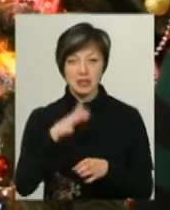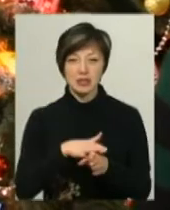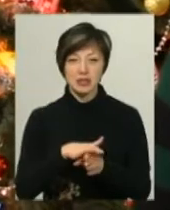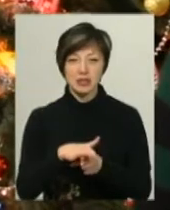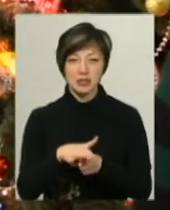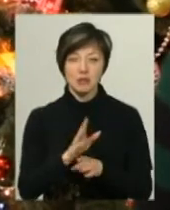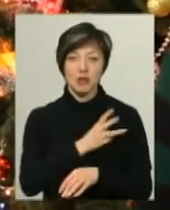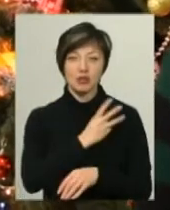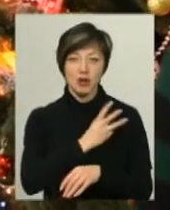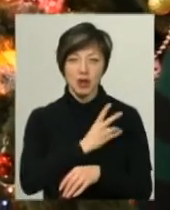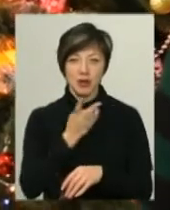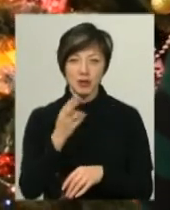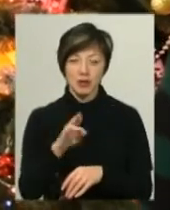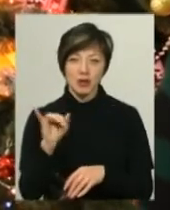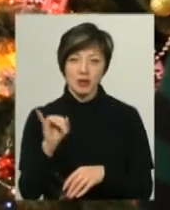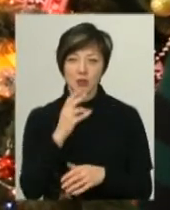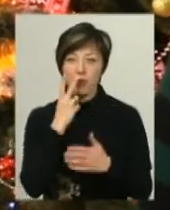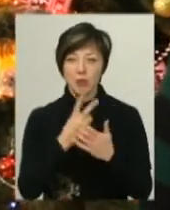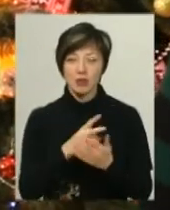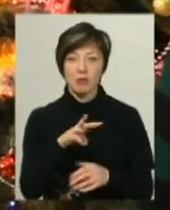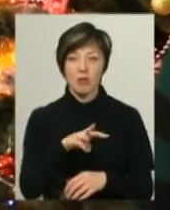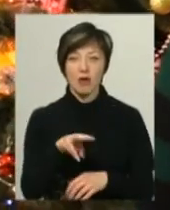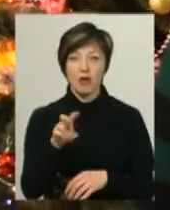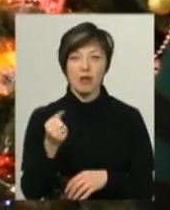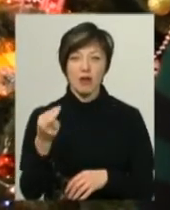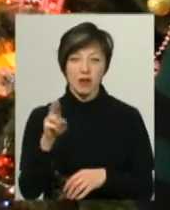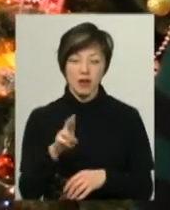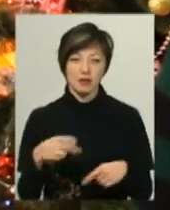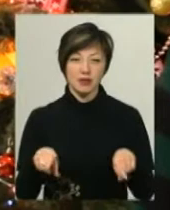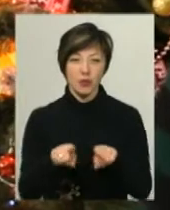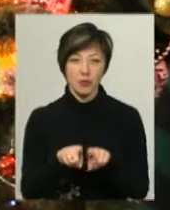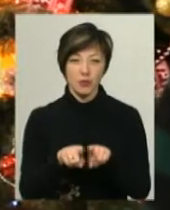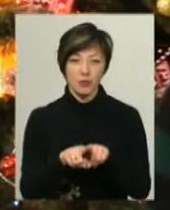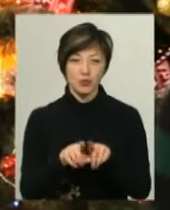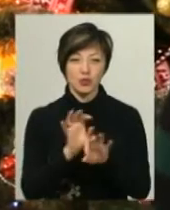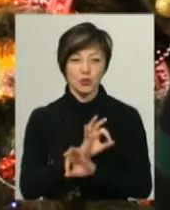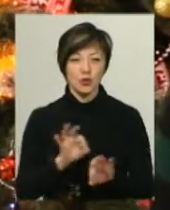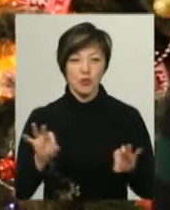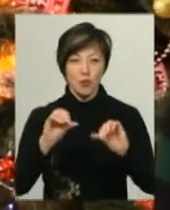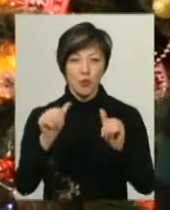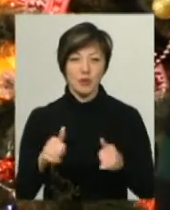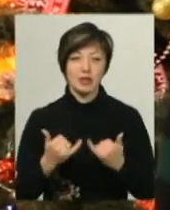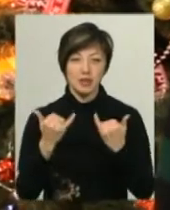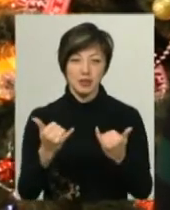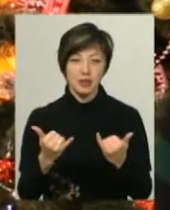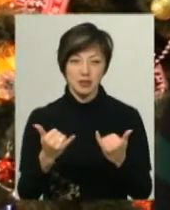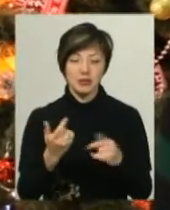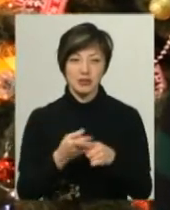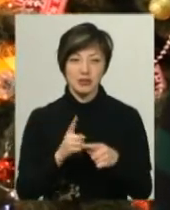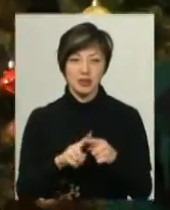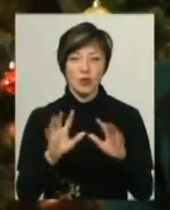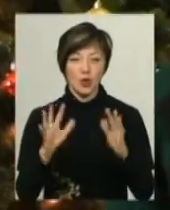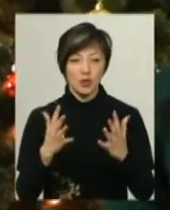зважання і побачити Миколая, тим більше в такому чудовому образі для них це